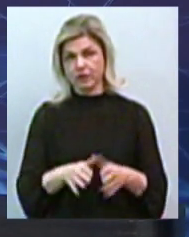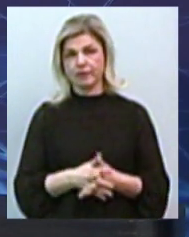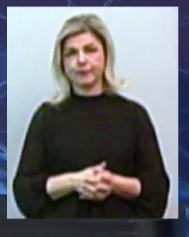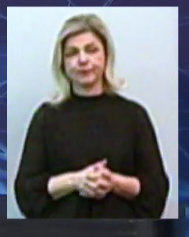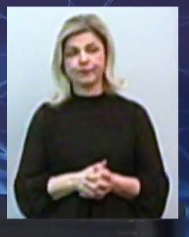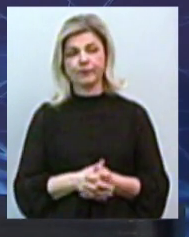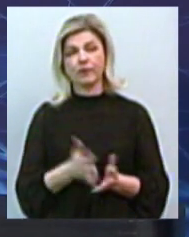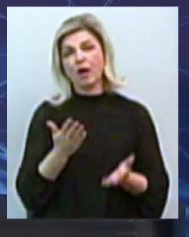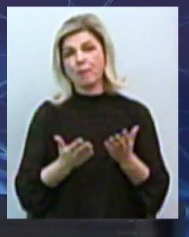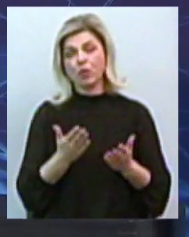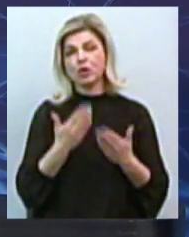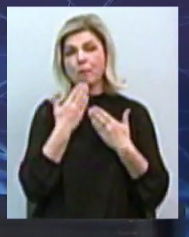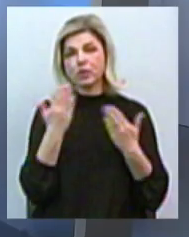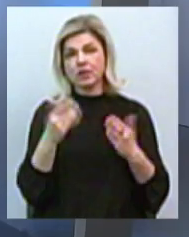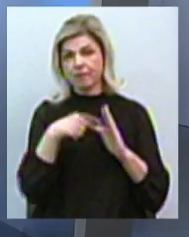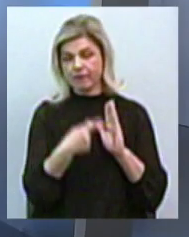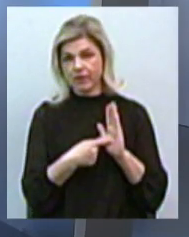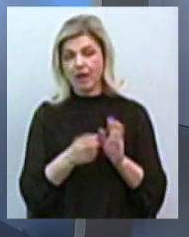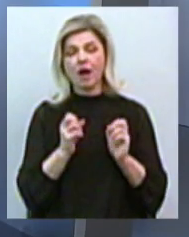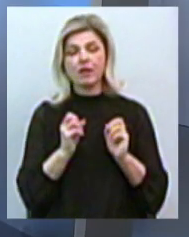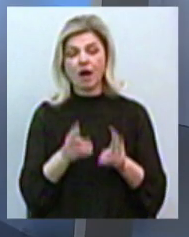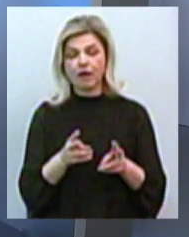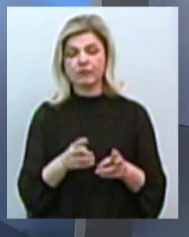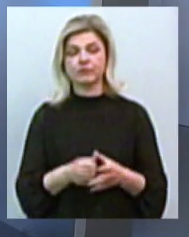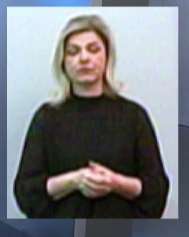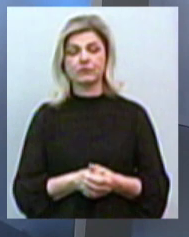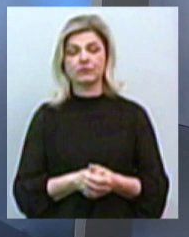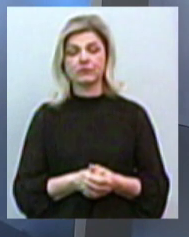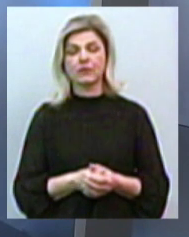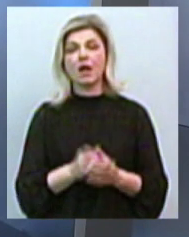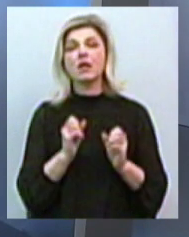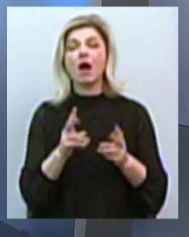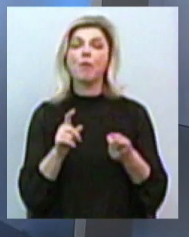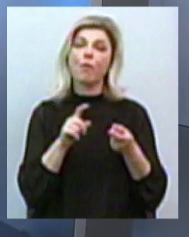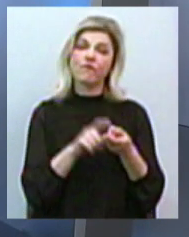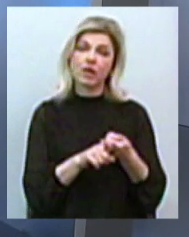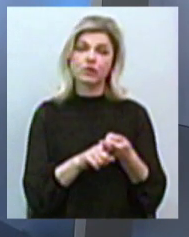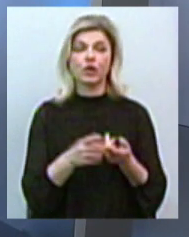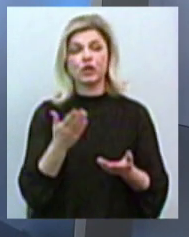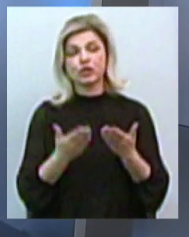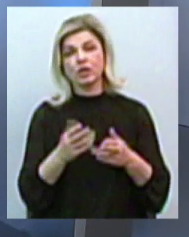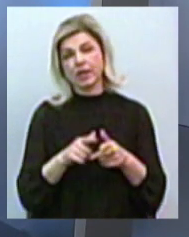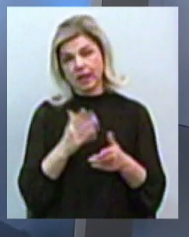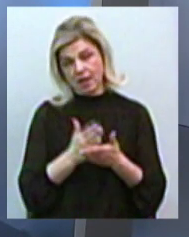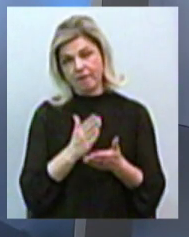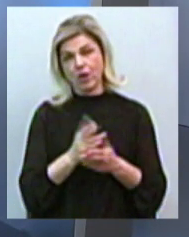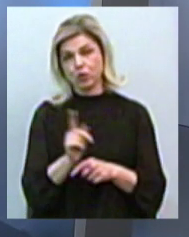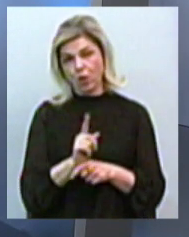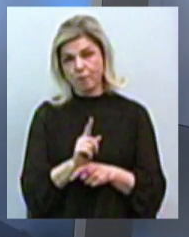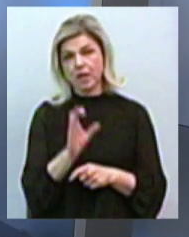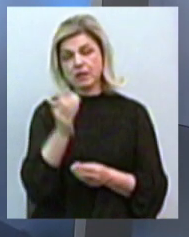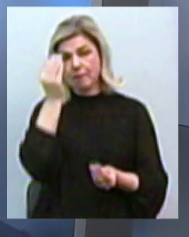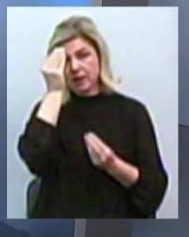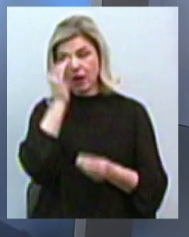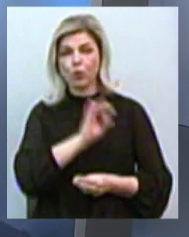Можливо, останнє запитання. В принципі, як пов'язуються, чи є це нормальним з точки зору юридичним,